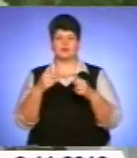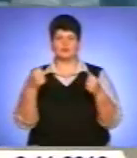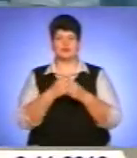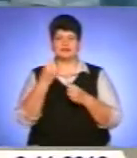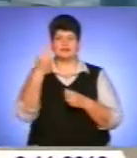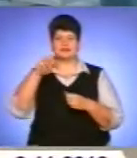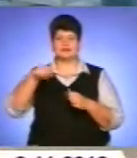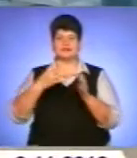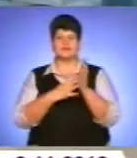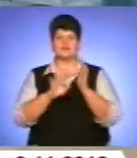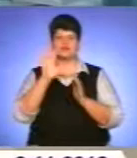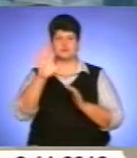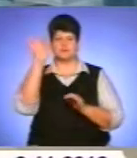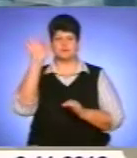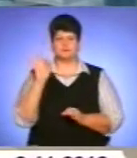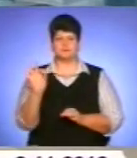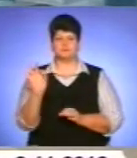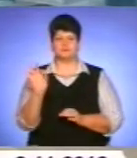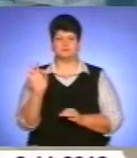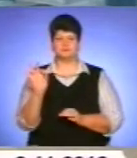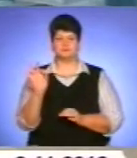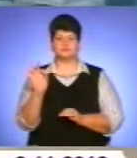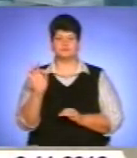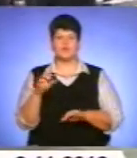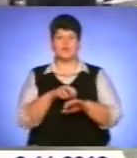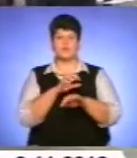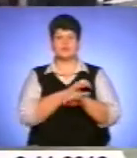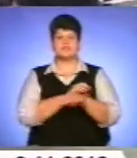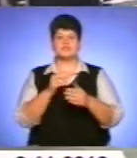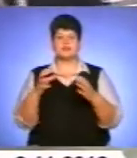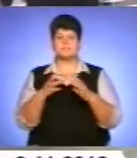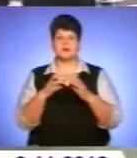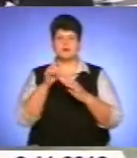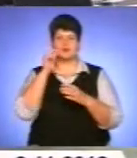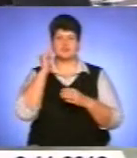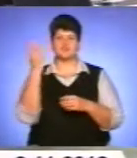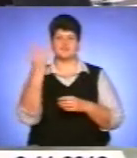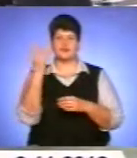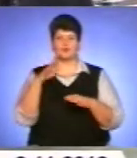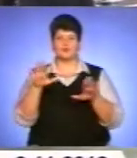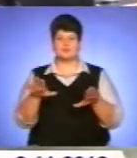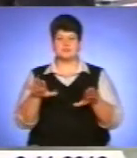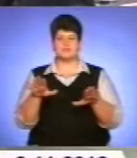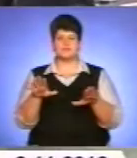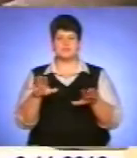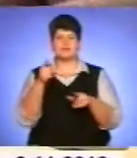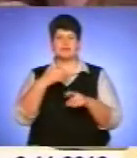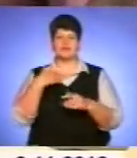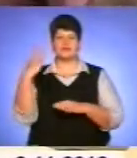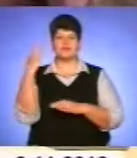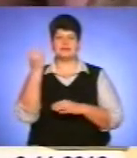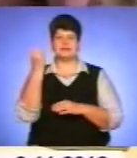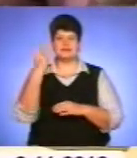,95% голосів. Комуністична партія України на четвертому місці. За неї проголосували 13